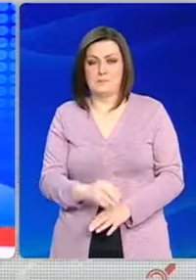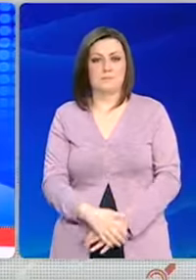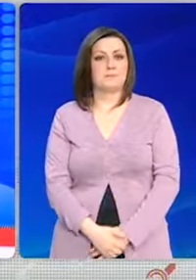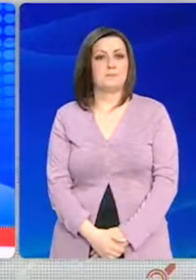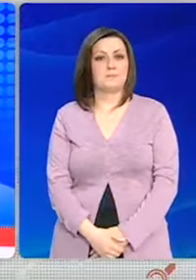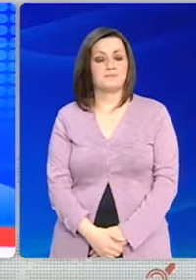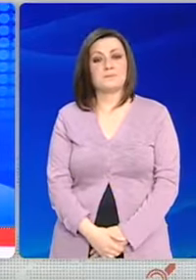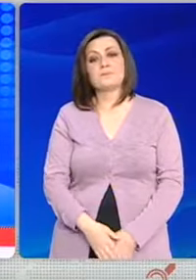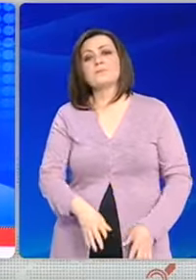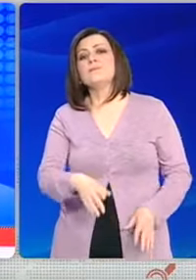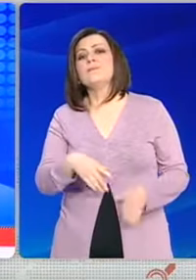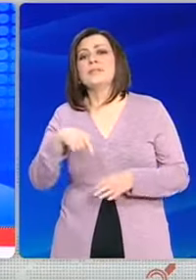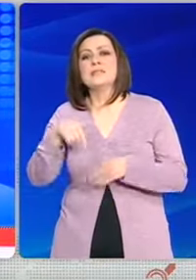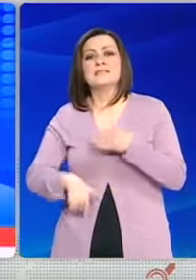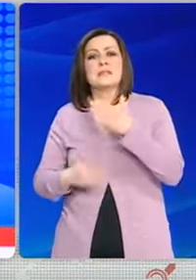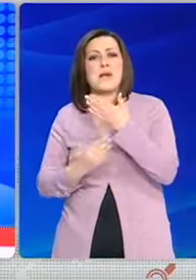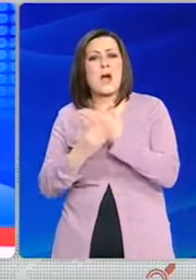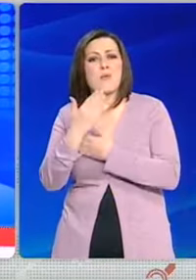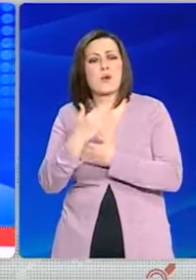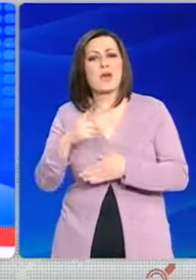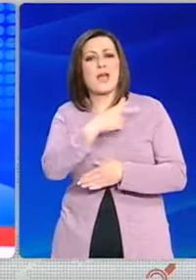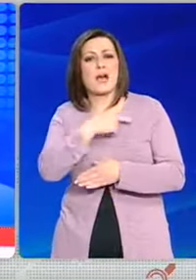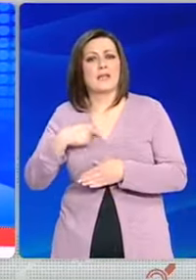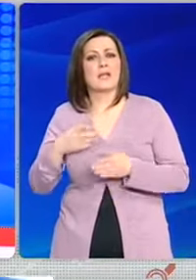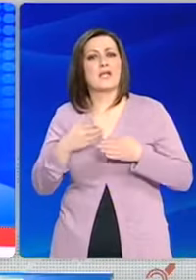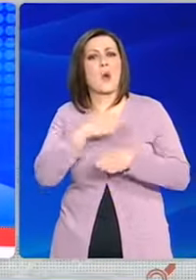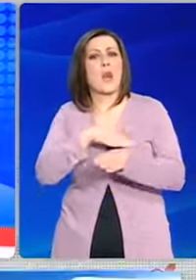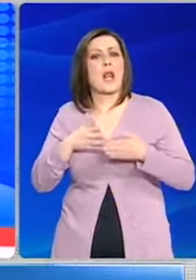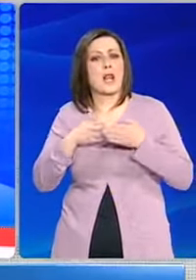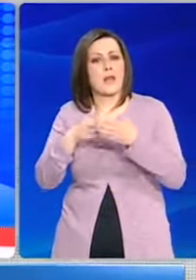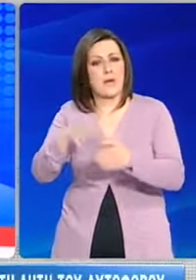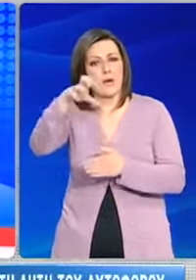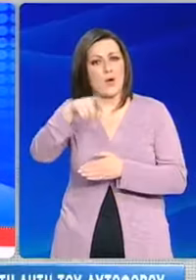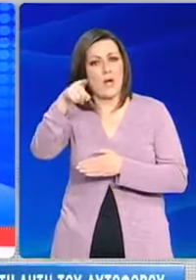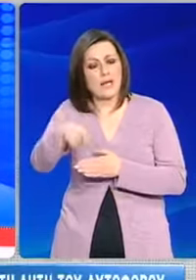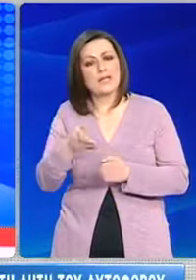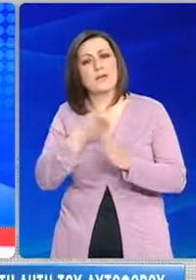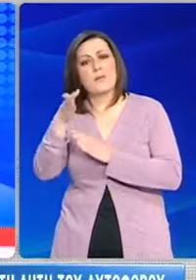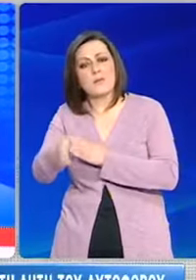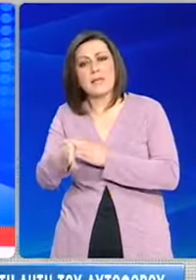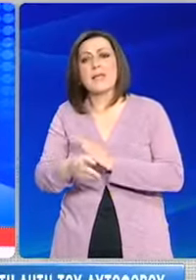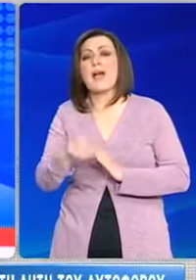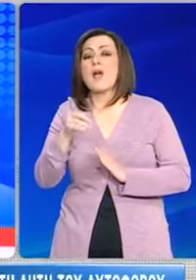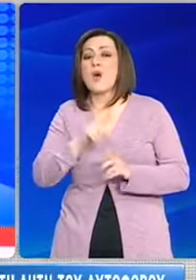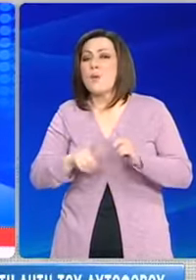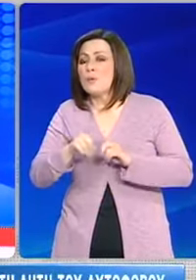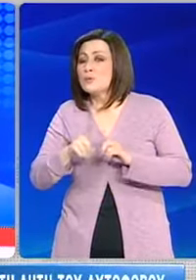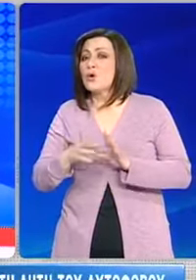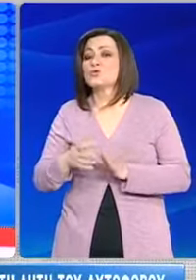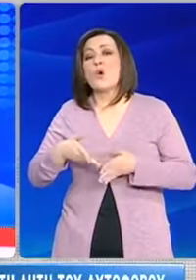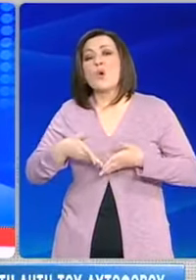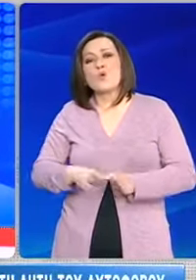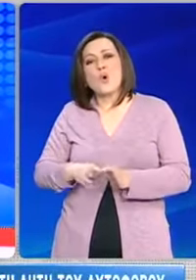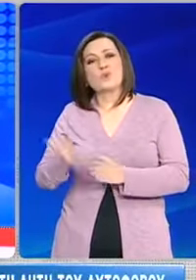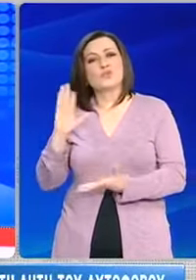Στο αρχηγείο του Λιμενικού Σώματος το Υπουργείο Ναυτιλίας παρουσιάστηκε το πρωί μετά την παρέλευση του αυτοφόρου ο γιος